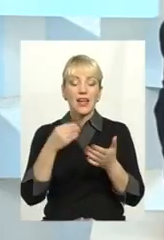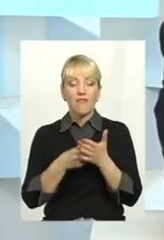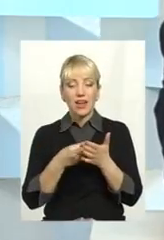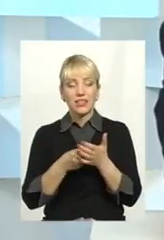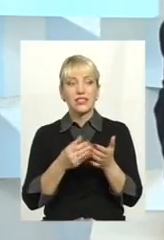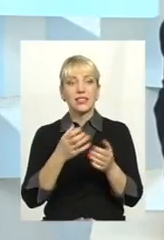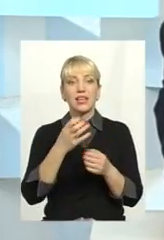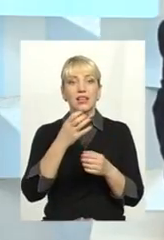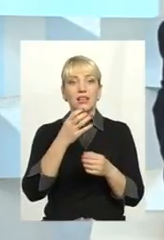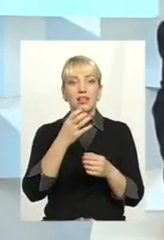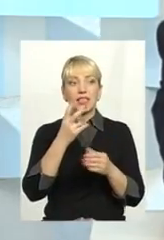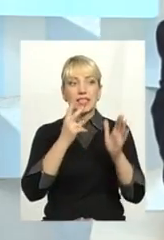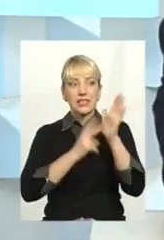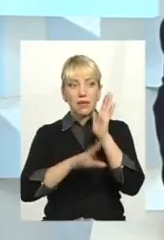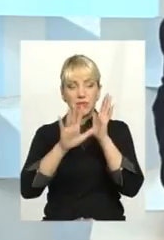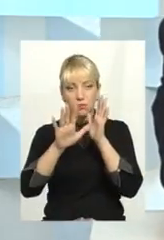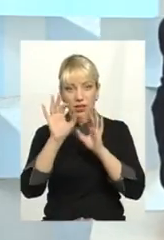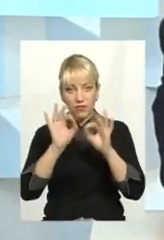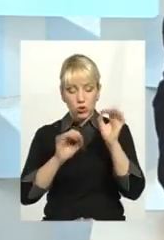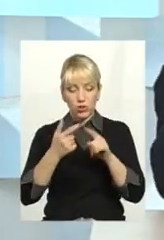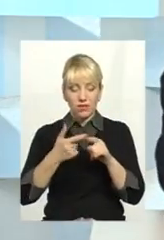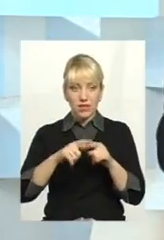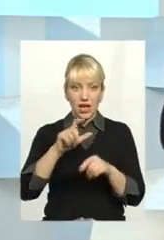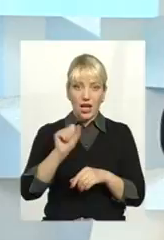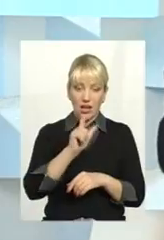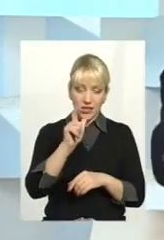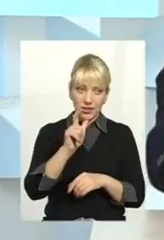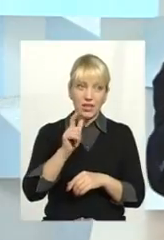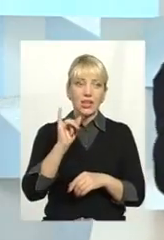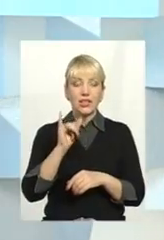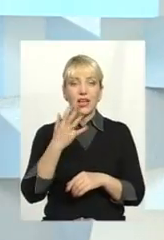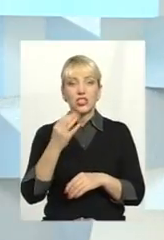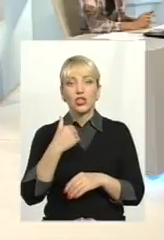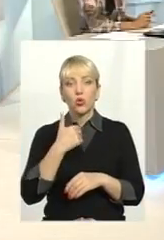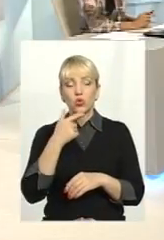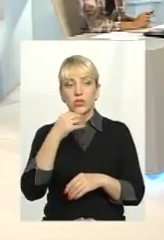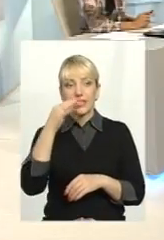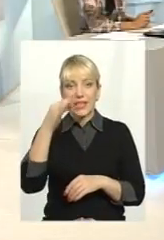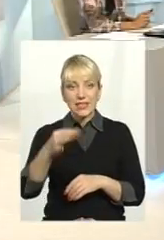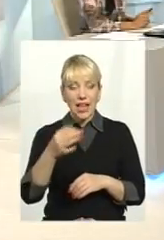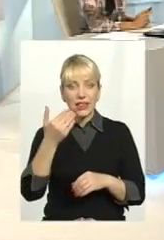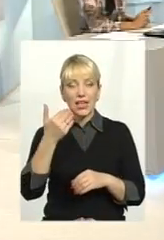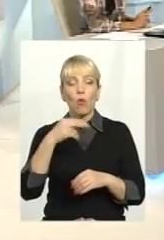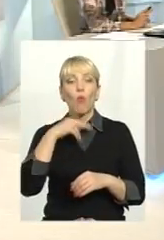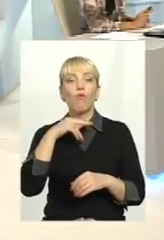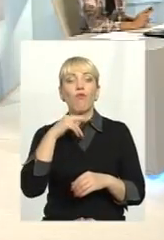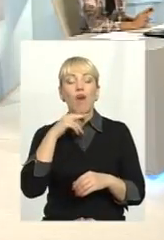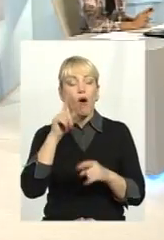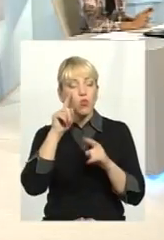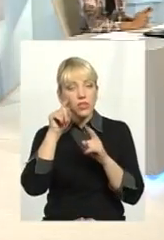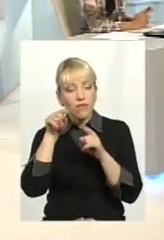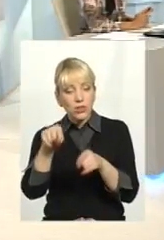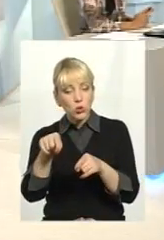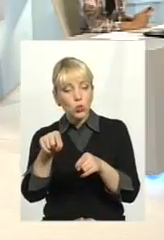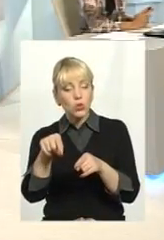70%. 75% – це газ. І більш того, я хочу звернути увагу, і, до речі, і колеги Олега Григорьовича,